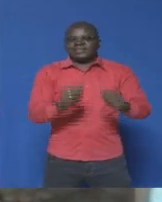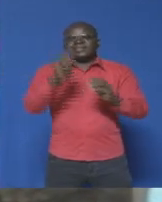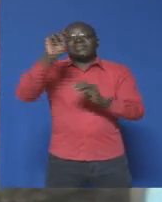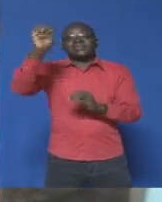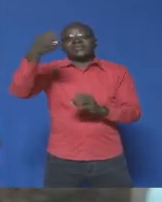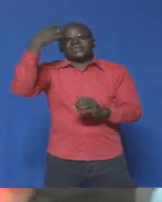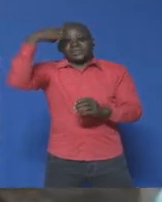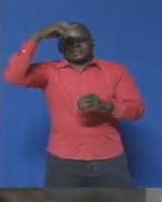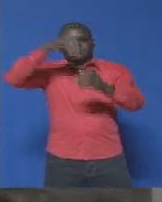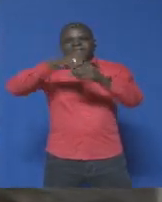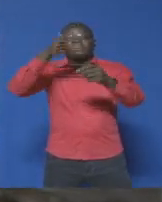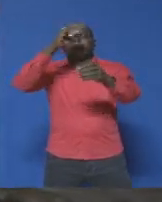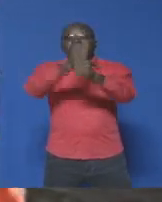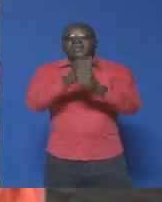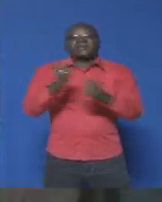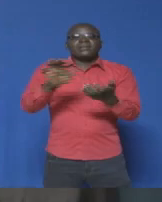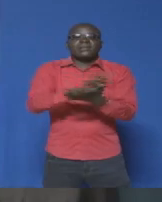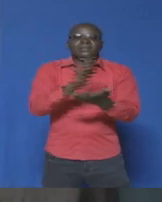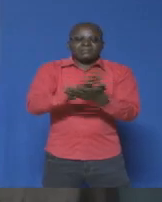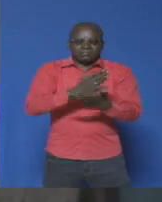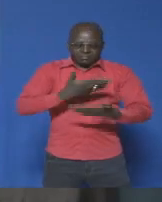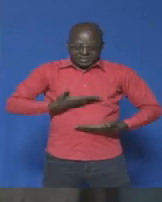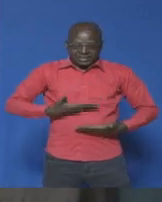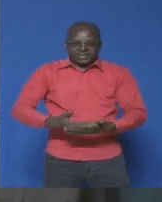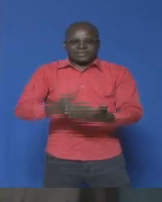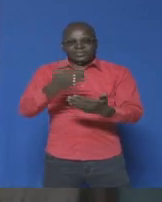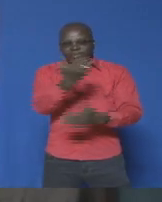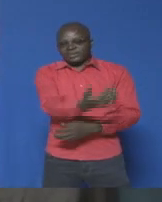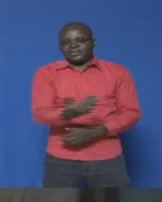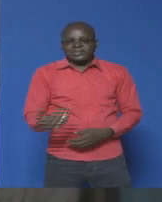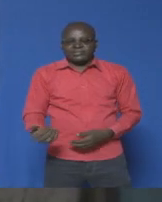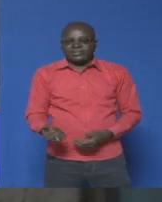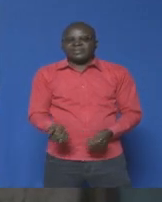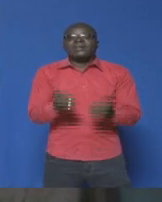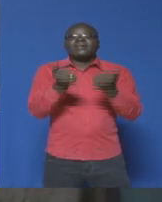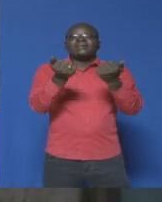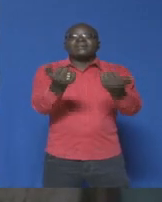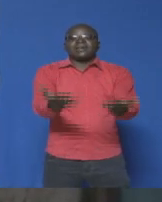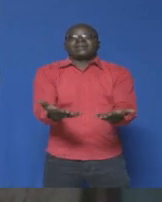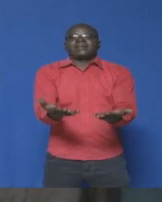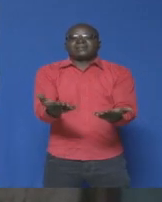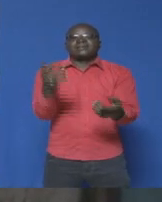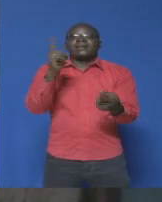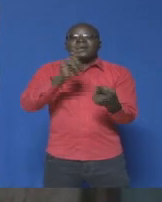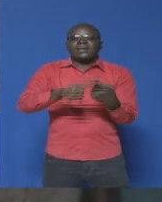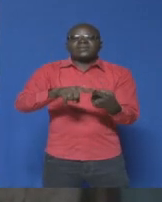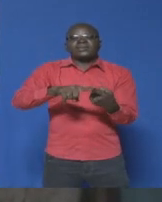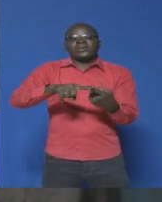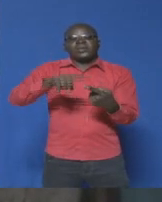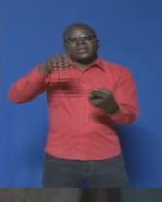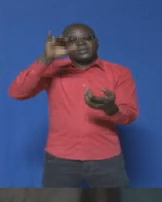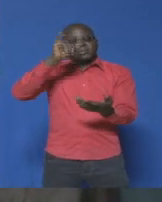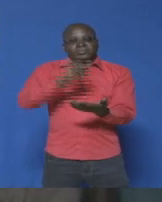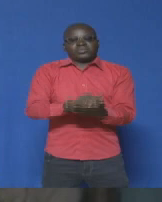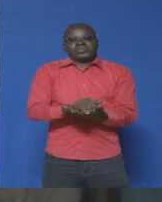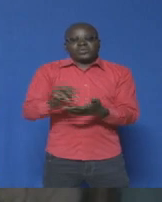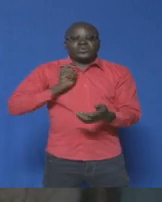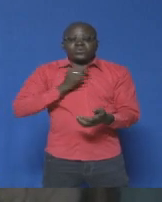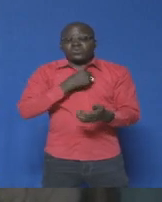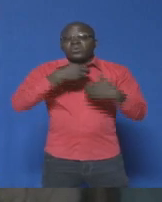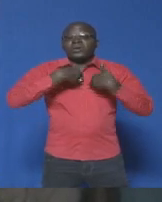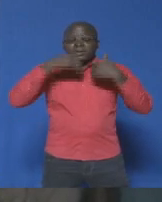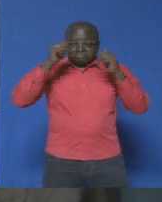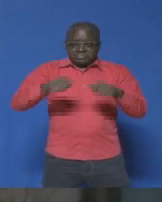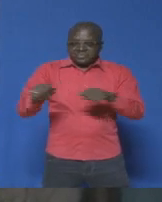'obtention d'actes de naissance pour leurs enfants. Grâce à ce qu'on a pu réaliser jusqu'à maintenant,